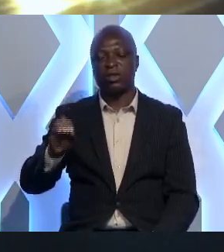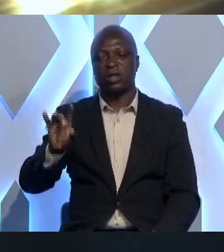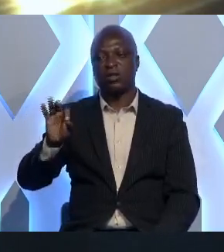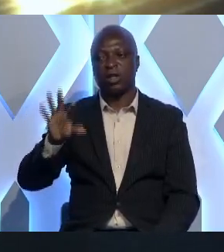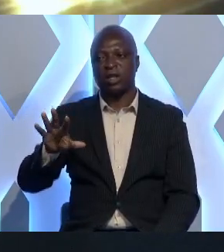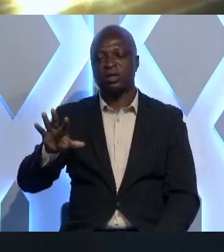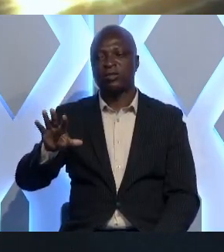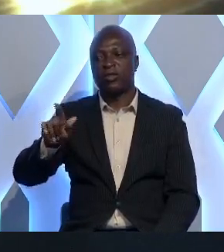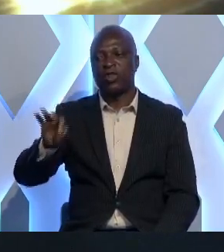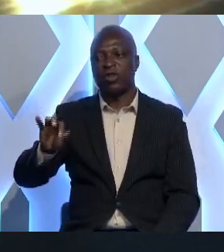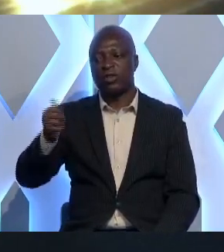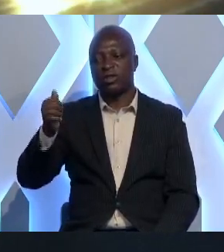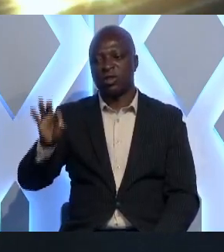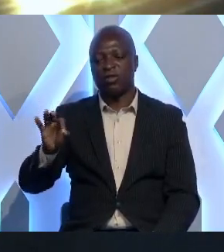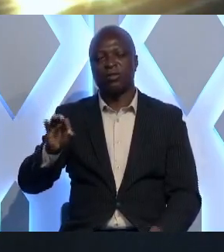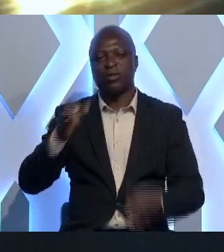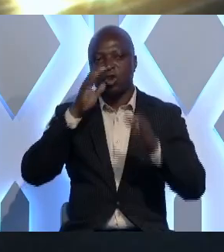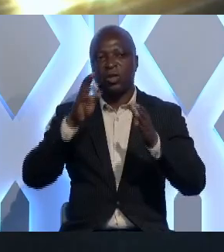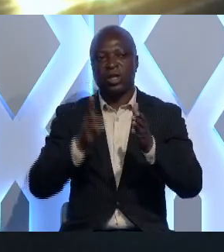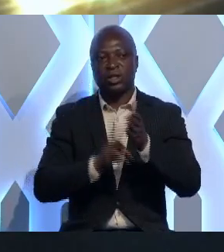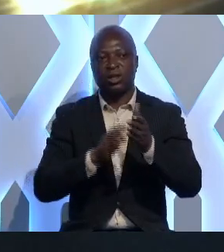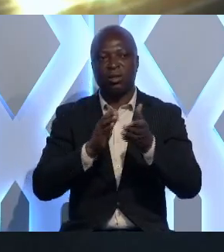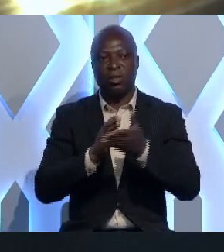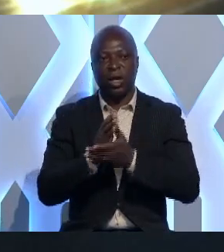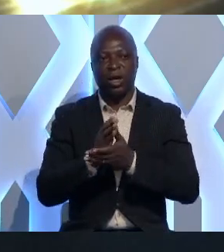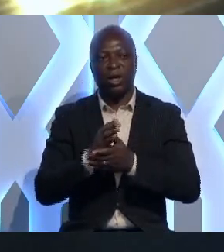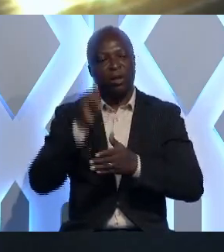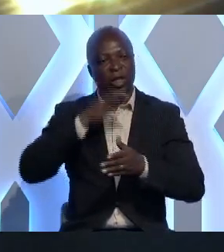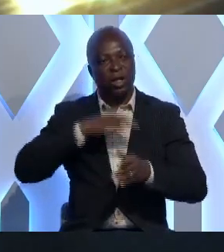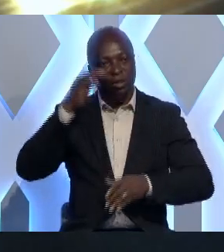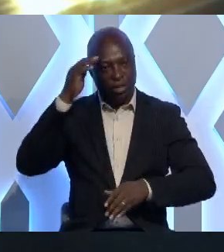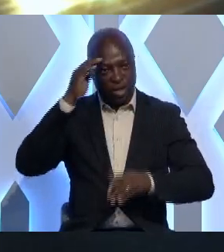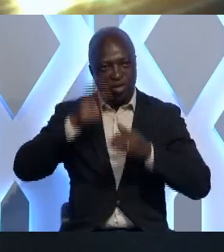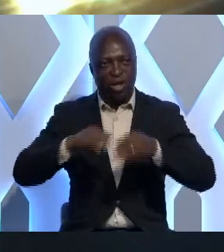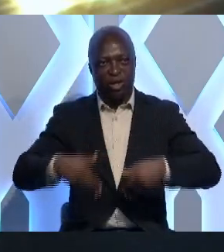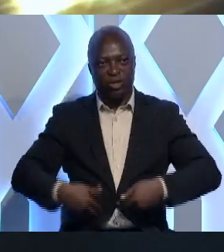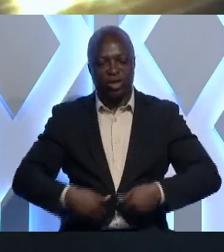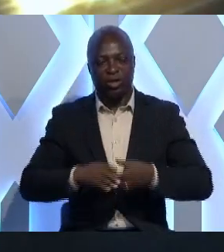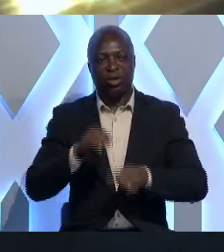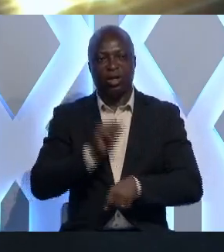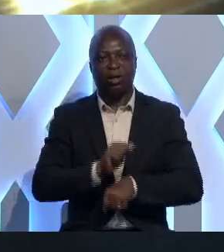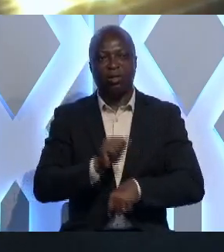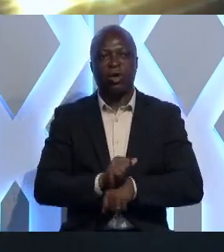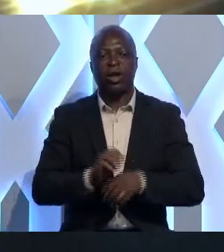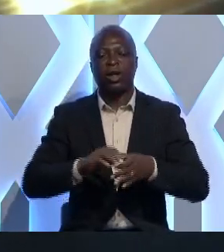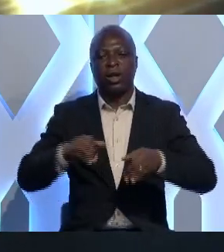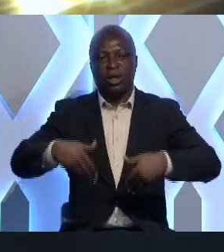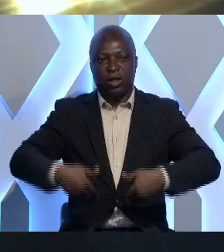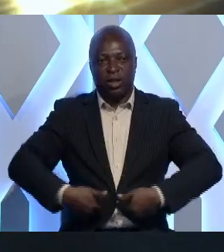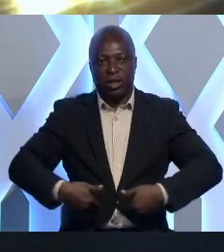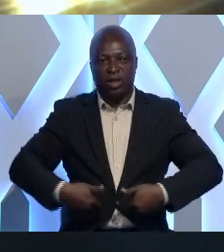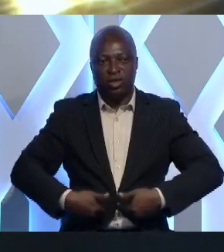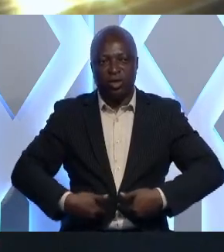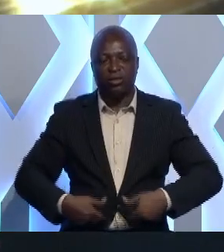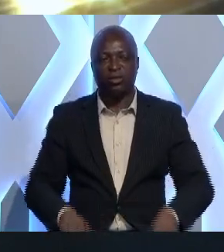29, un communiqué signé par la ministre en charge de la Jeunesse et de l'Emploi des Jeunes Myriam Dossou